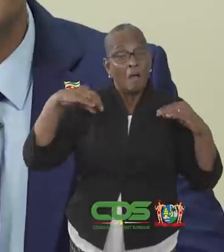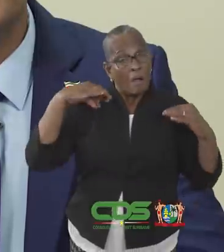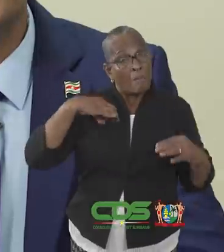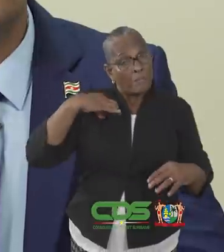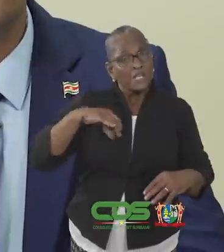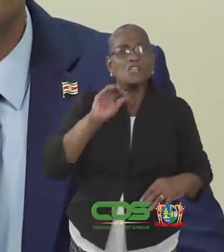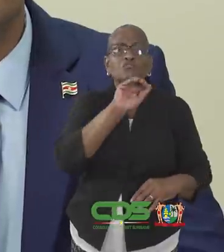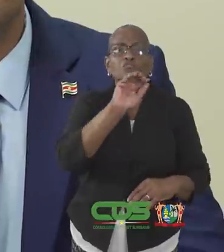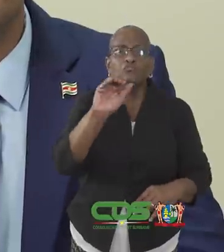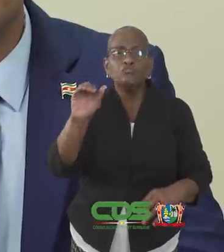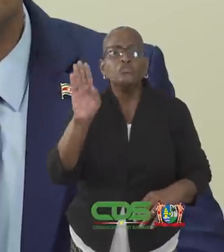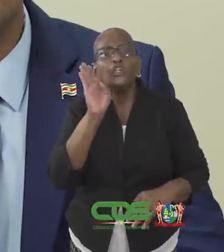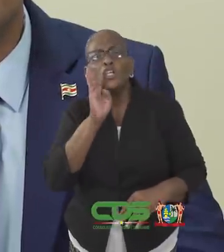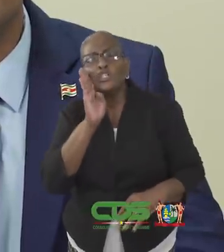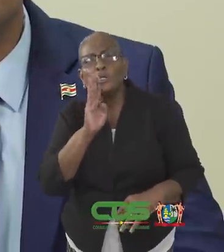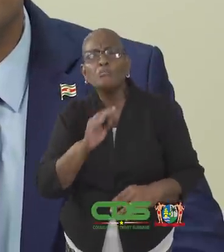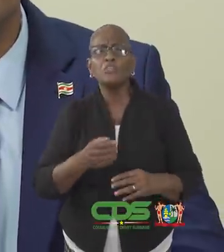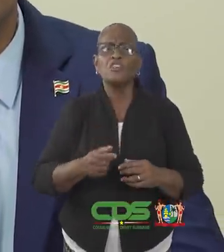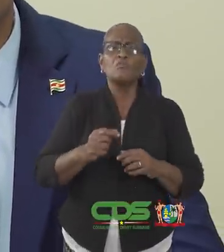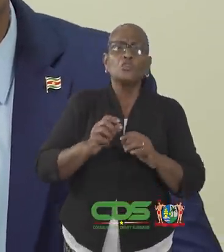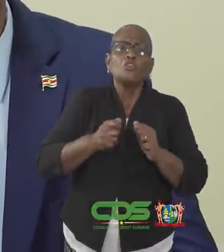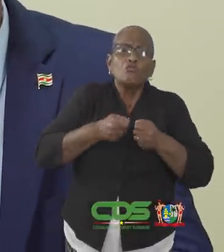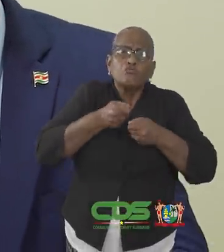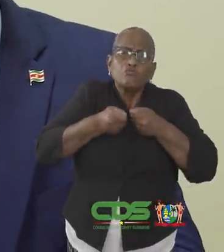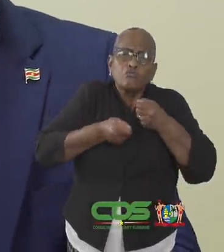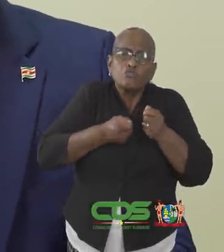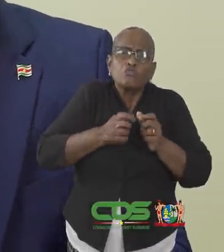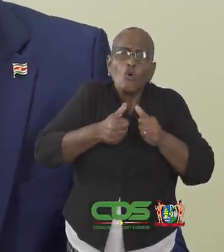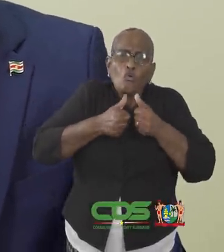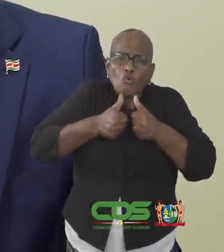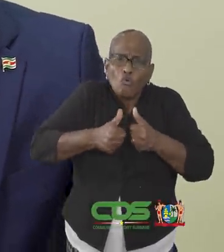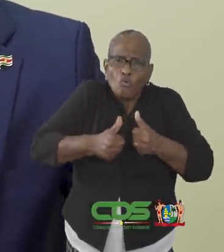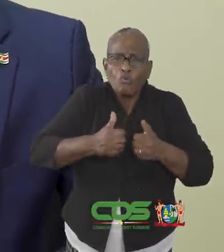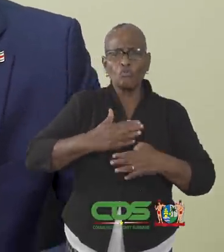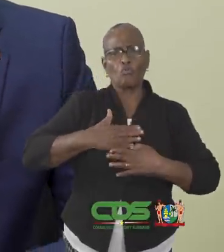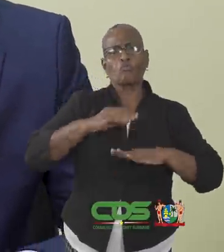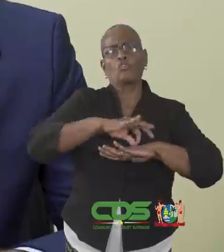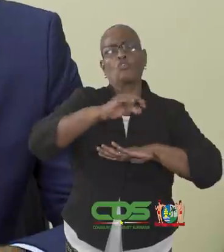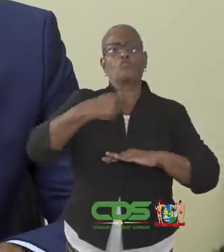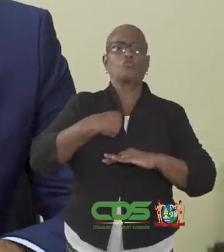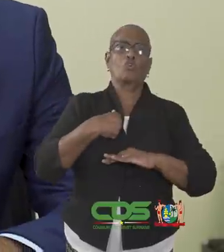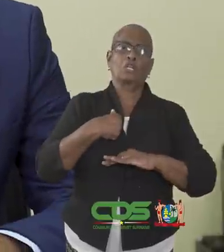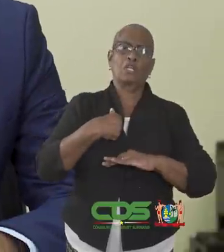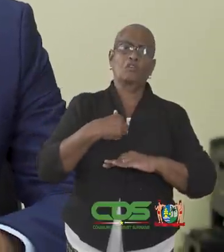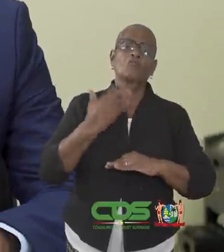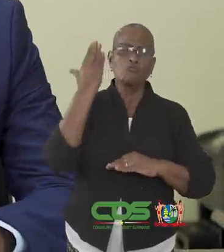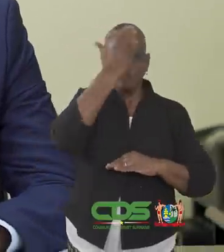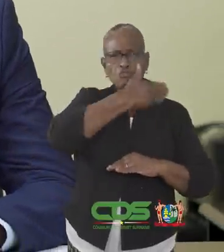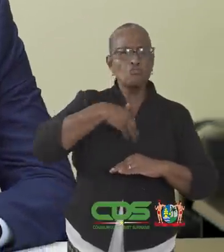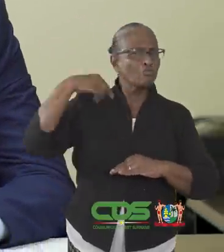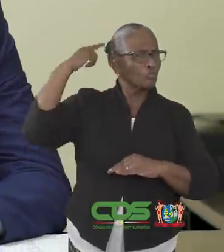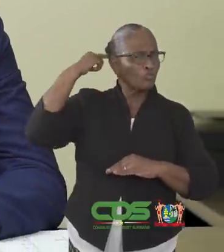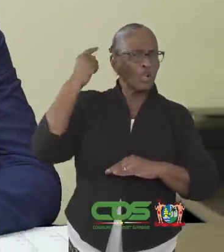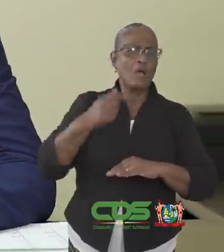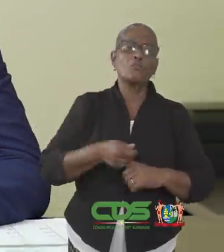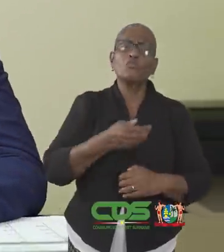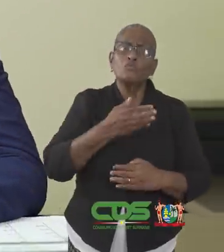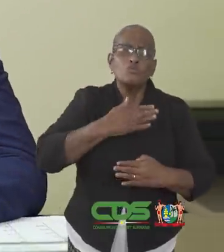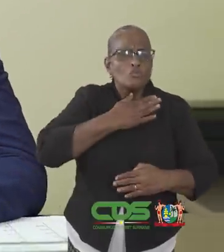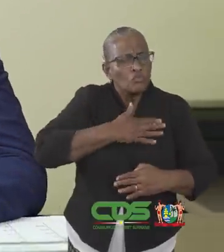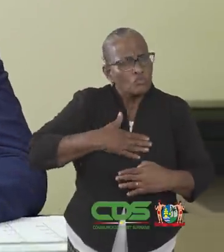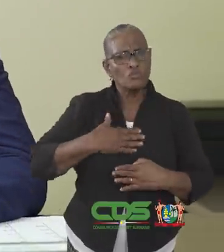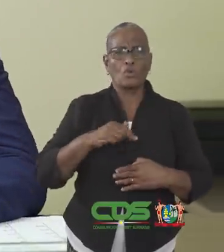Als minister roep ik u op om zorgvuldig om te gaan met uw gezondheid. We maken ons zorgen om u en om Suriname.